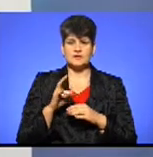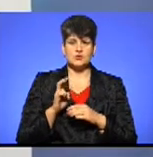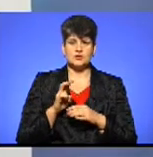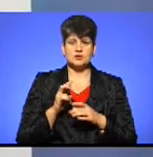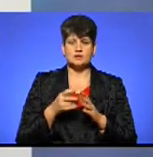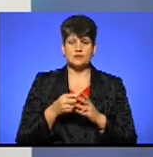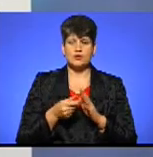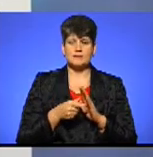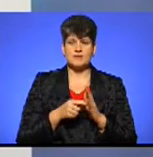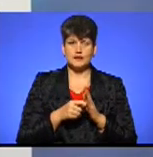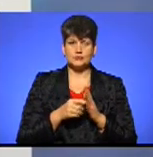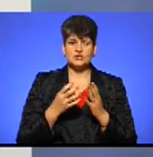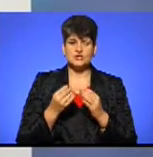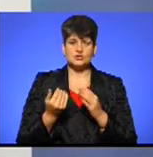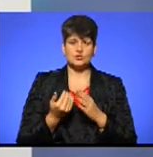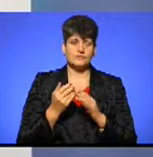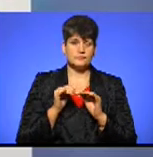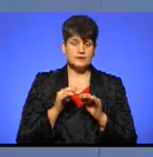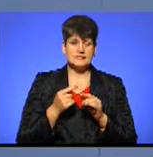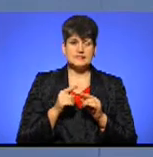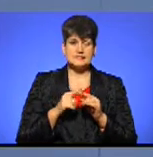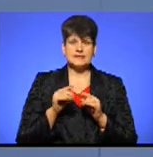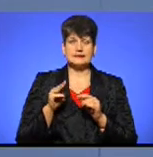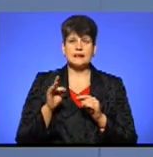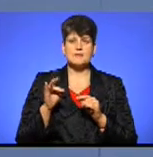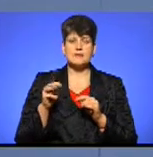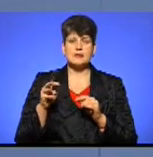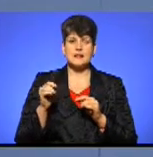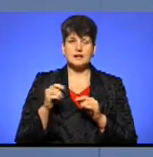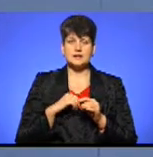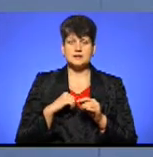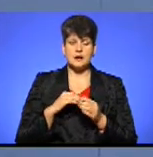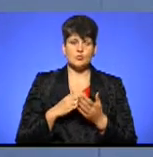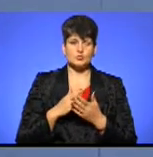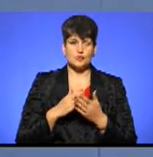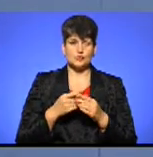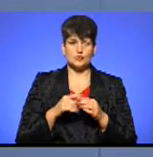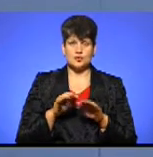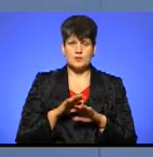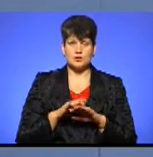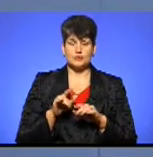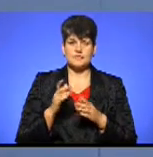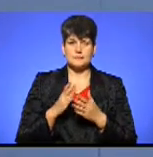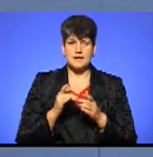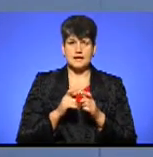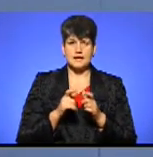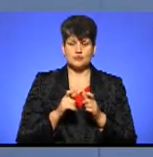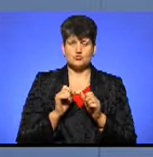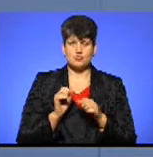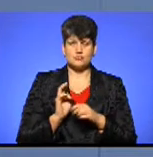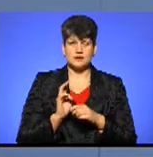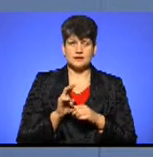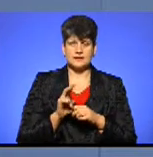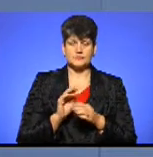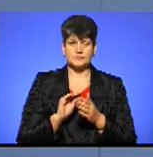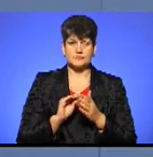кабінету. І ще новий спосіб – це через термінали самообслуговування цього ж самого банку. Людина, яка має карточку, може зайти, ввести